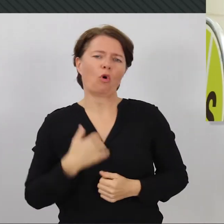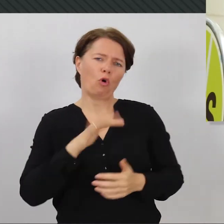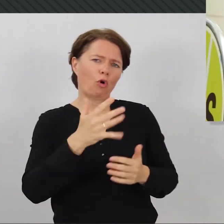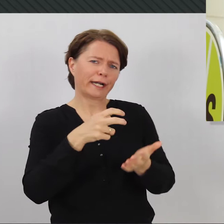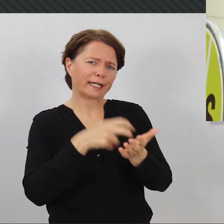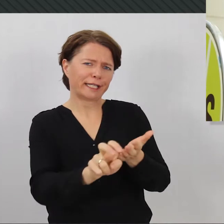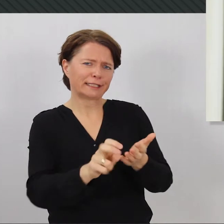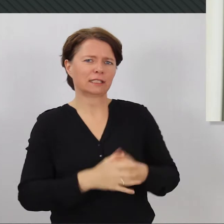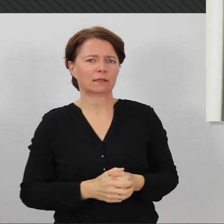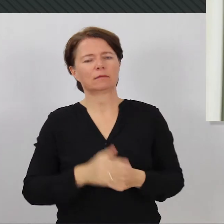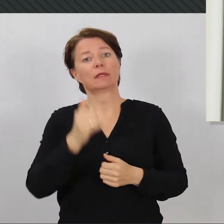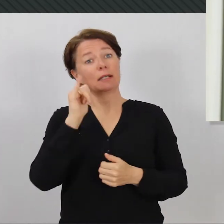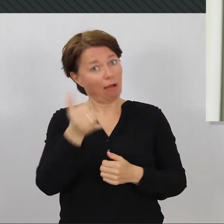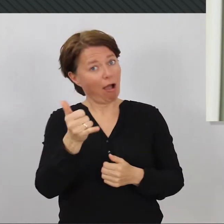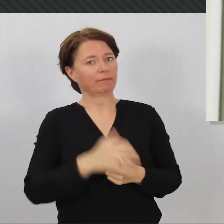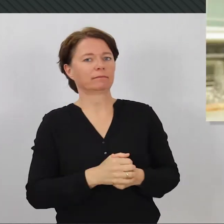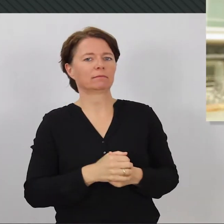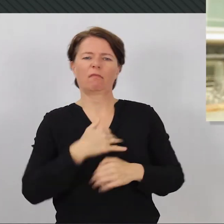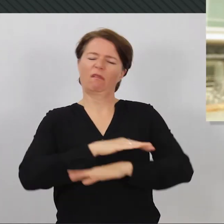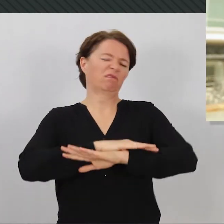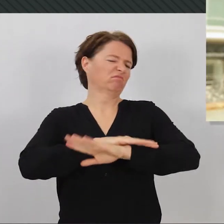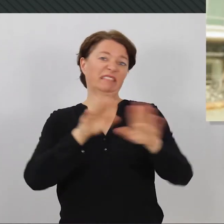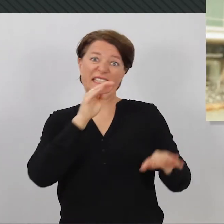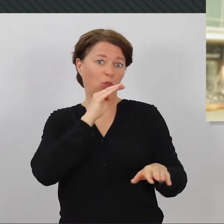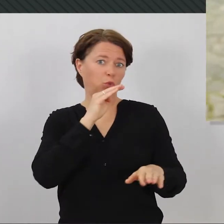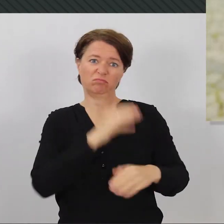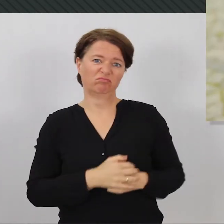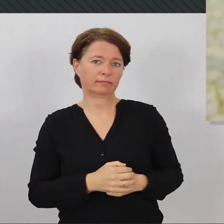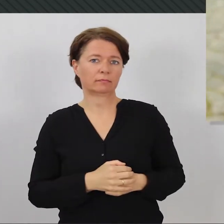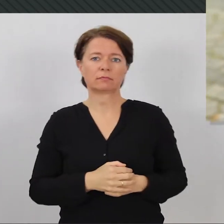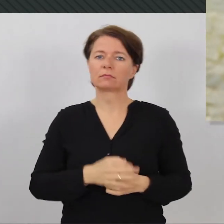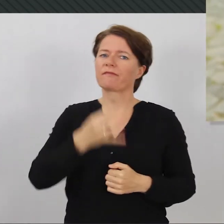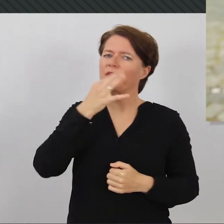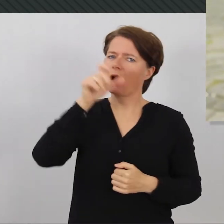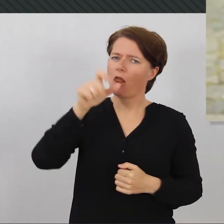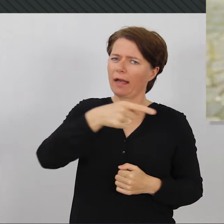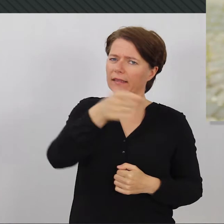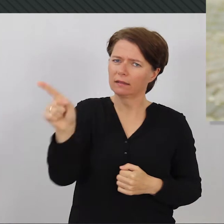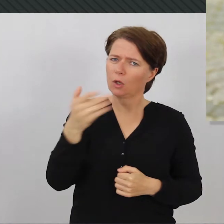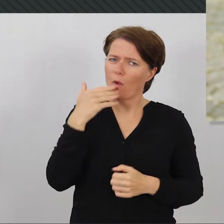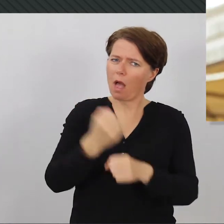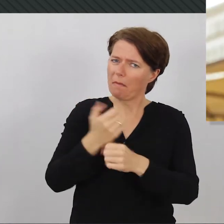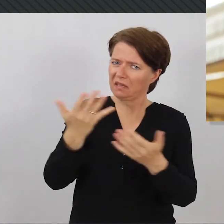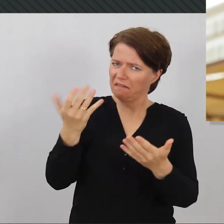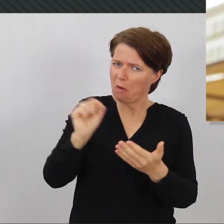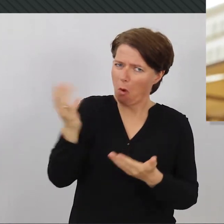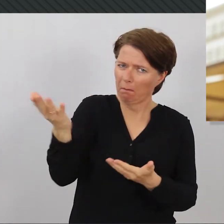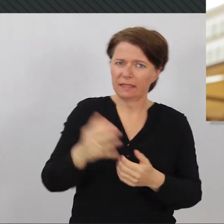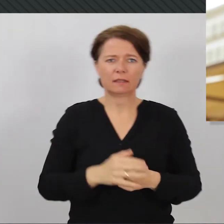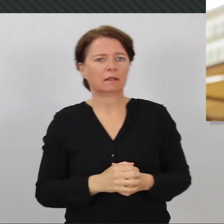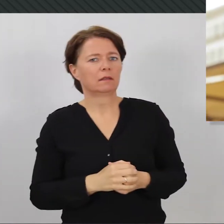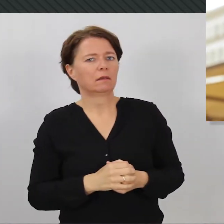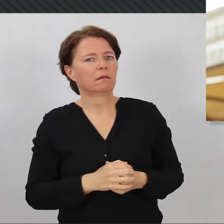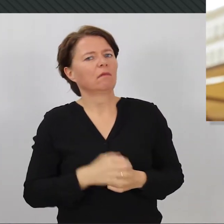Gerade so. Ja. Nein, überhaupt nicht. Was sagen Sie zu Leuten, die keine Arbeit haben? Einige